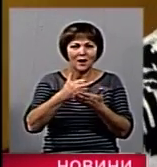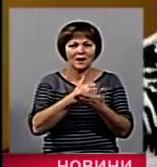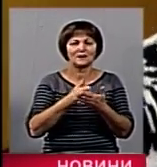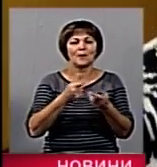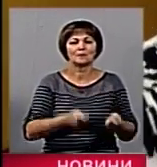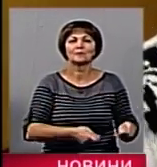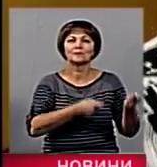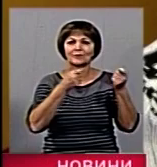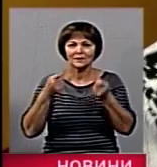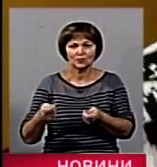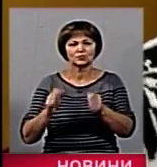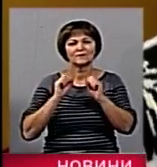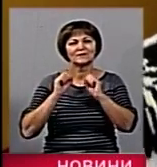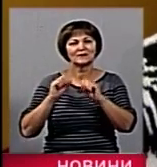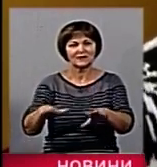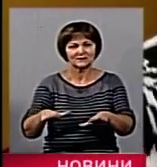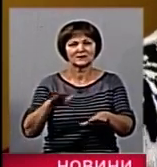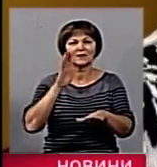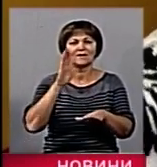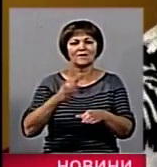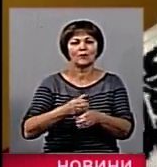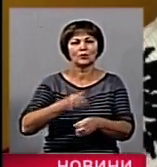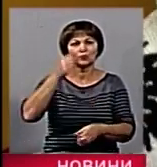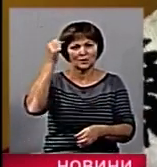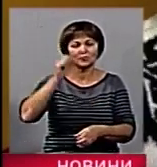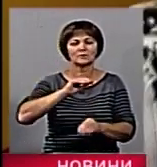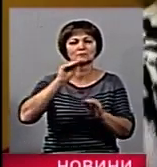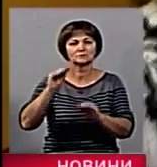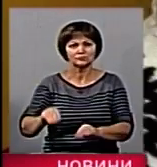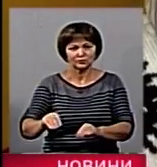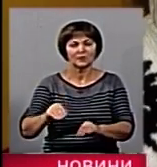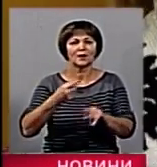приносять, віддаєш бутилку, кладеш туди.